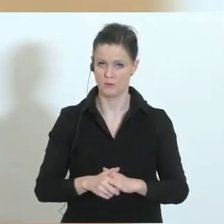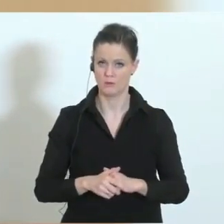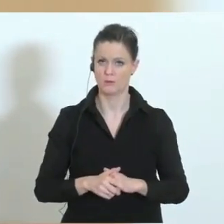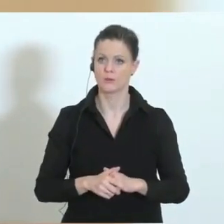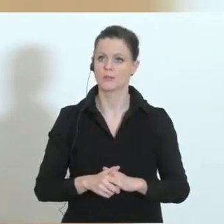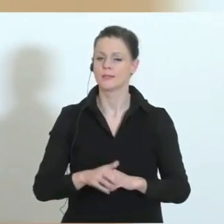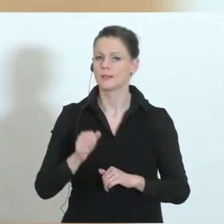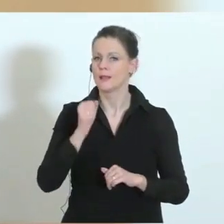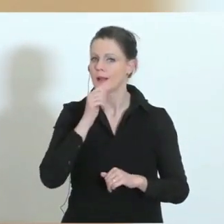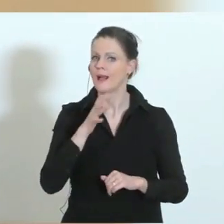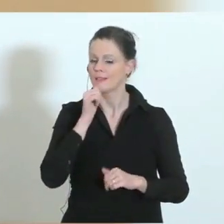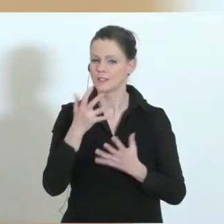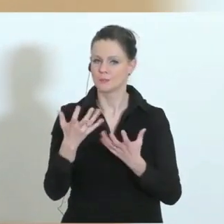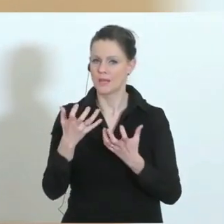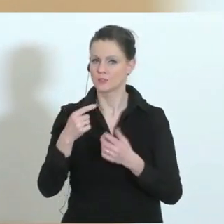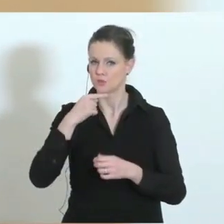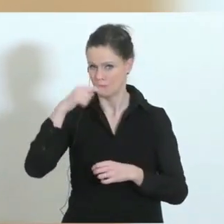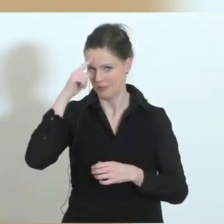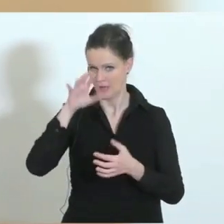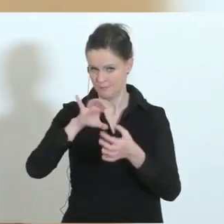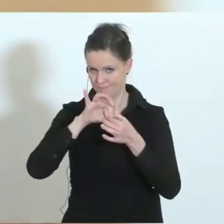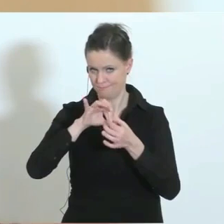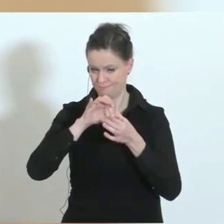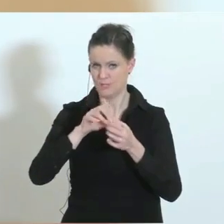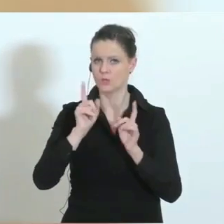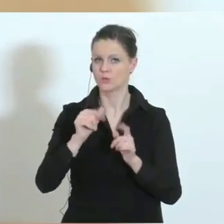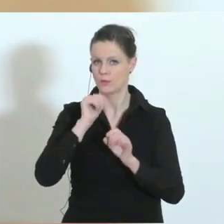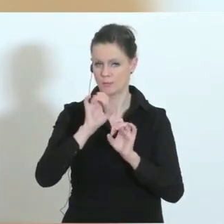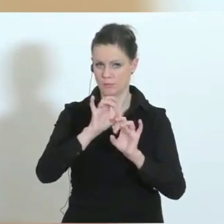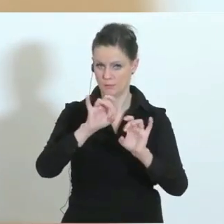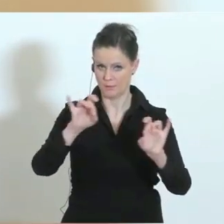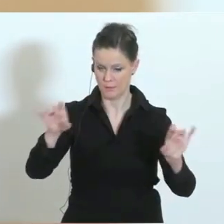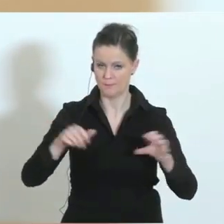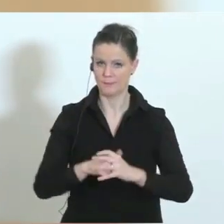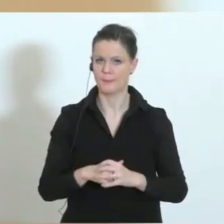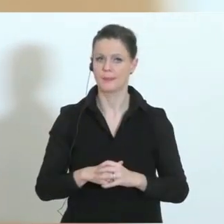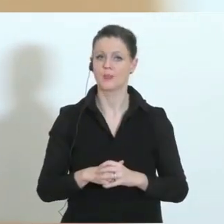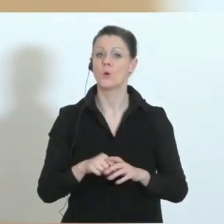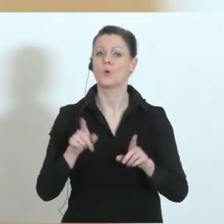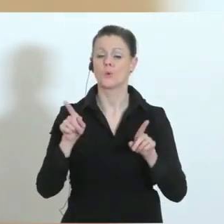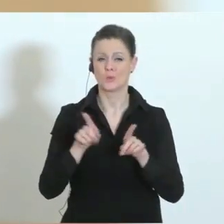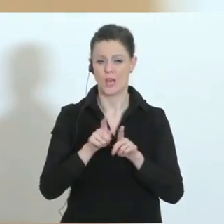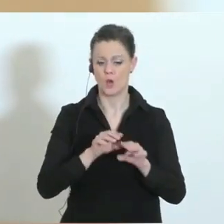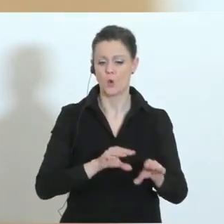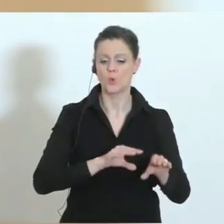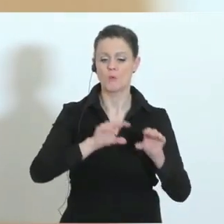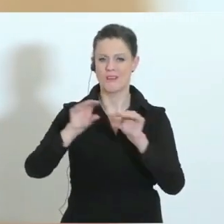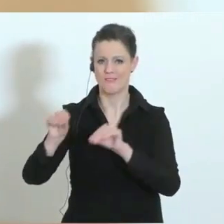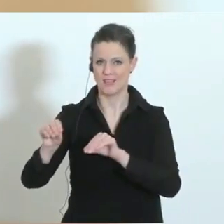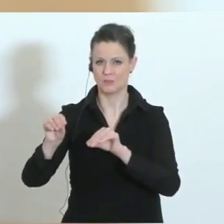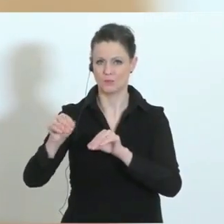Alltagspraxis der Spitäler. Der zweite Bereich ist, auch dort versuchen wir, die Überweisungen in das Spital